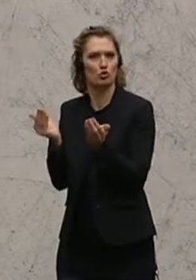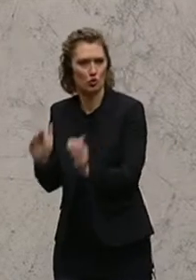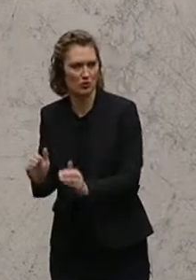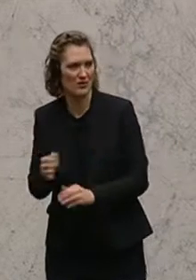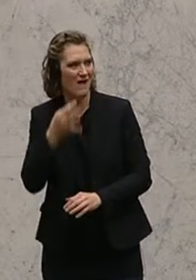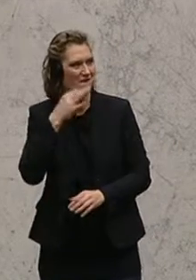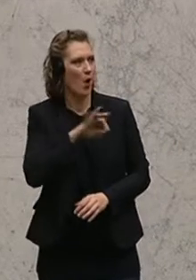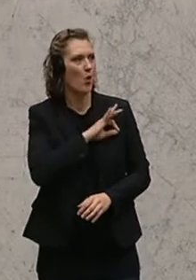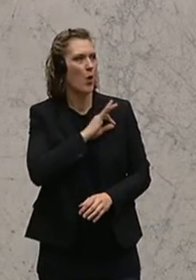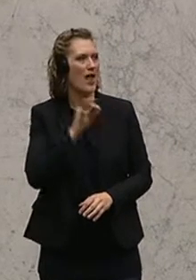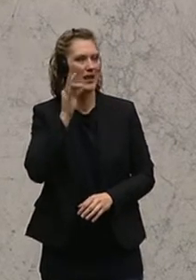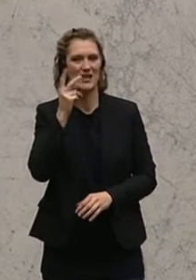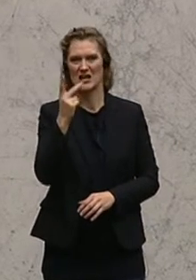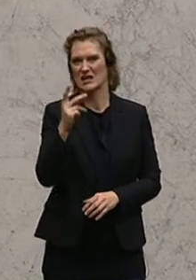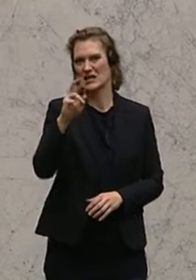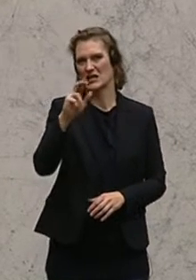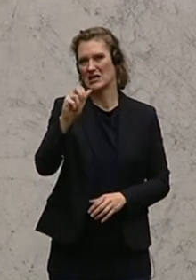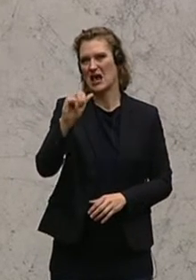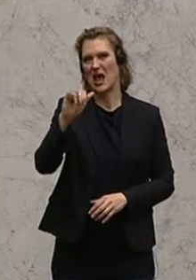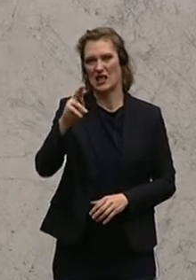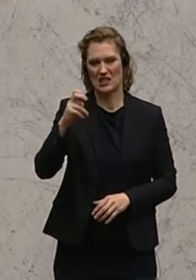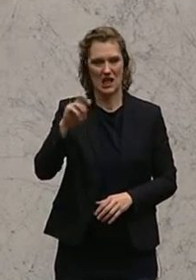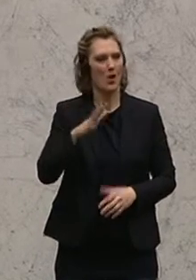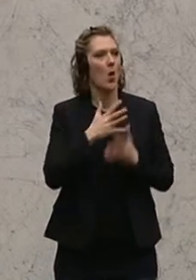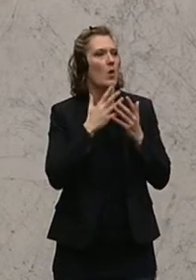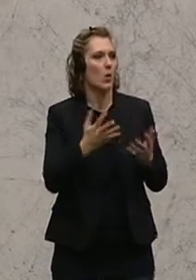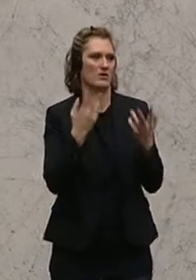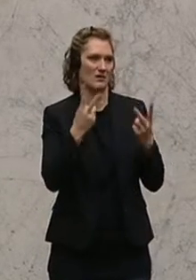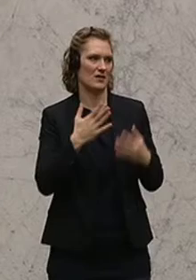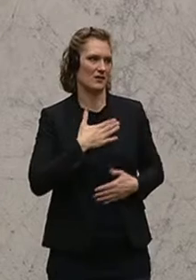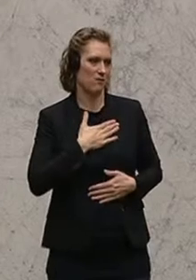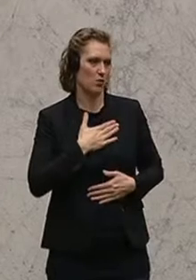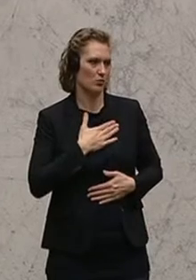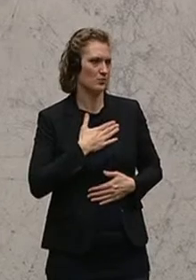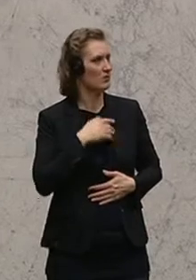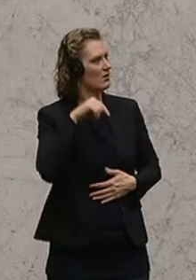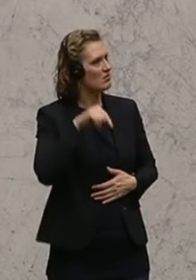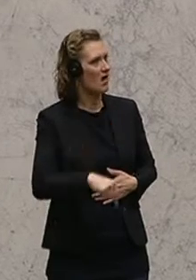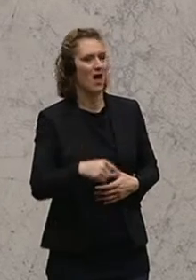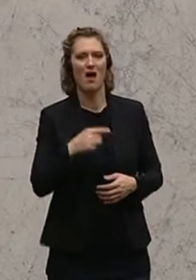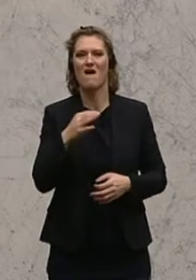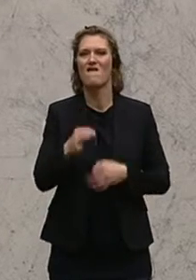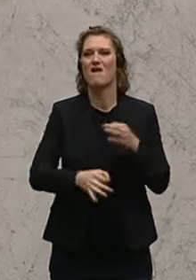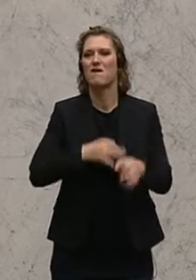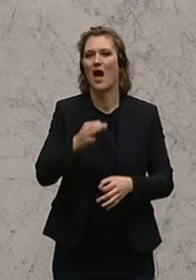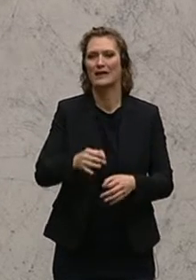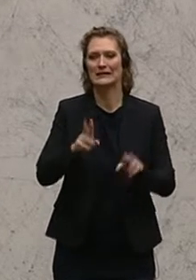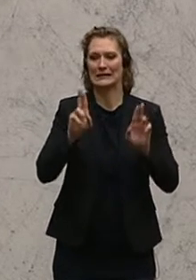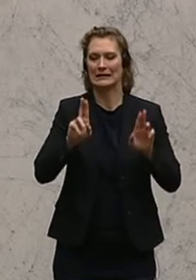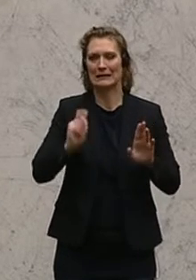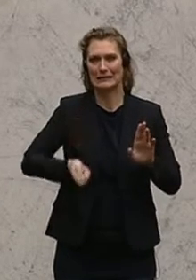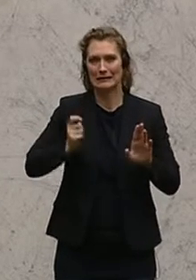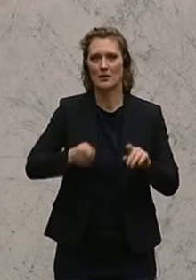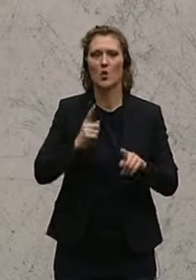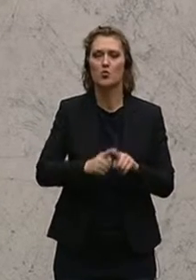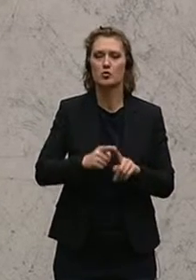Frau Kollegin Klein, ich kann Ihnen garantieren, dass uns das ein großes Anliegen ist, weil es auch jetzt, dadurch, dass es den Verfahrensrichter und den Verfahrensanwalt gibt,